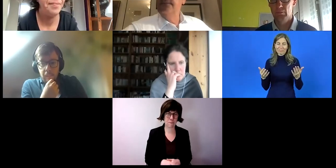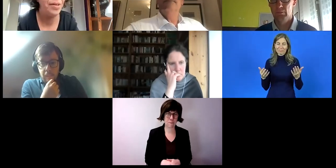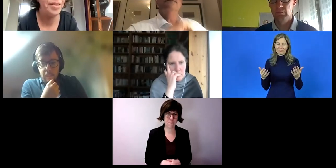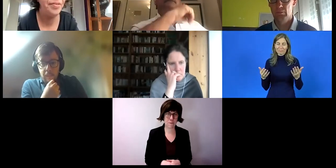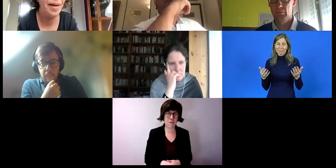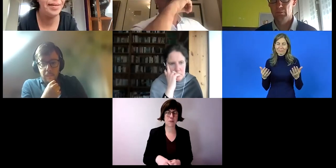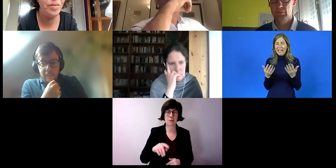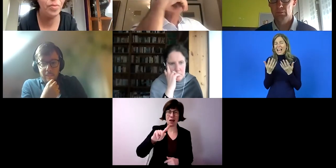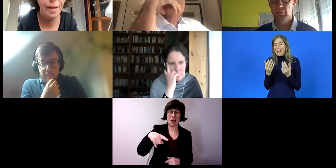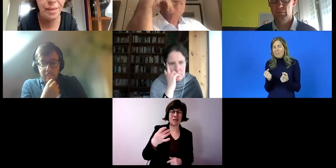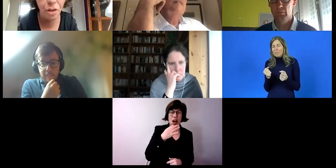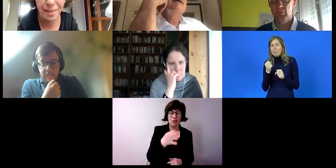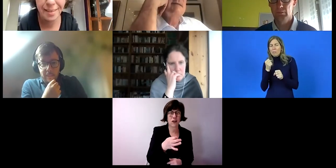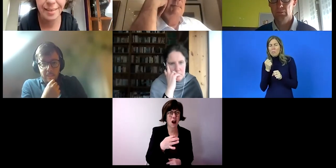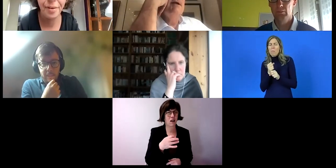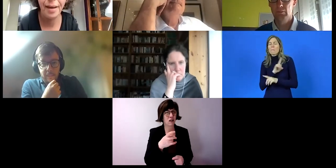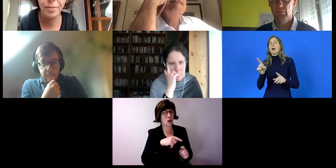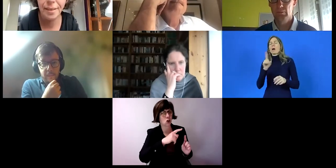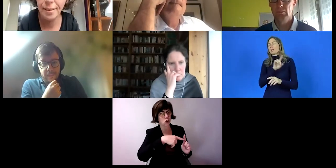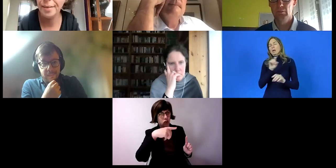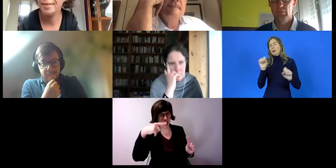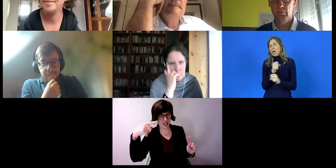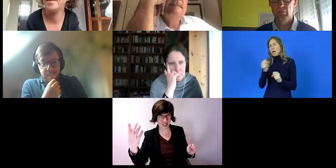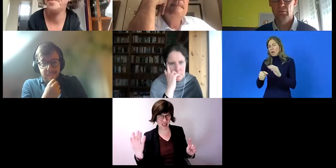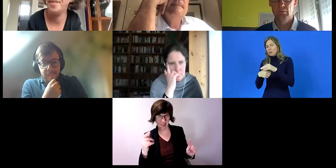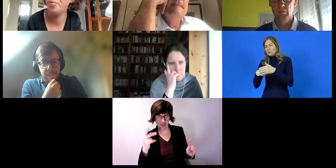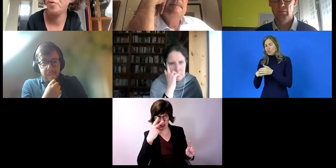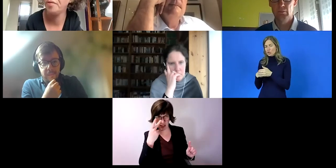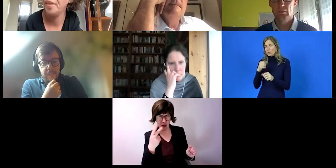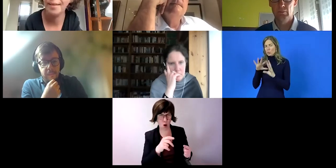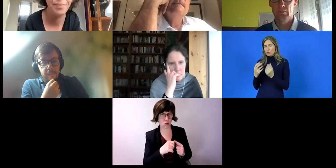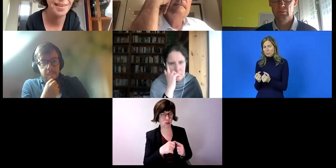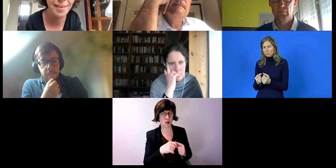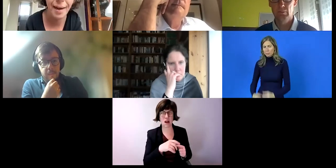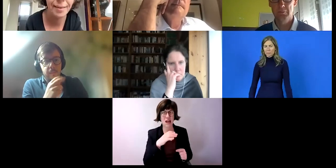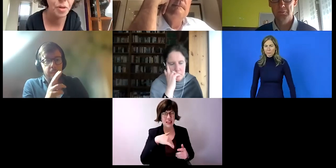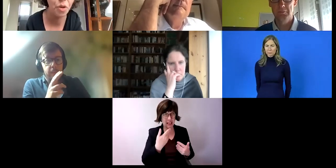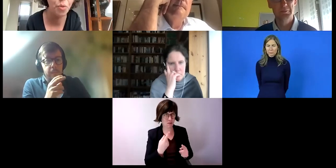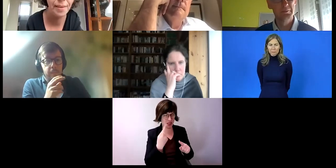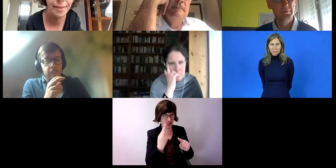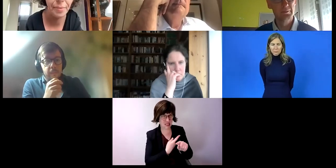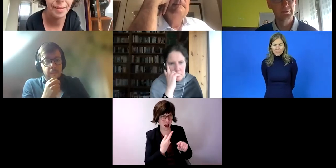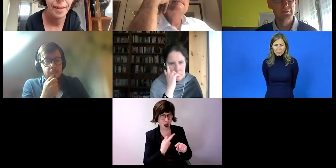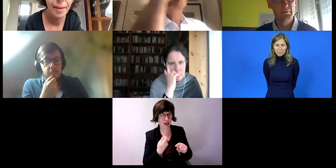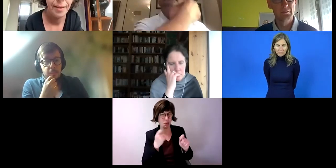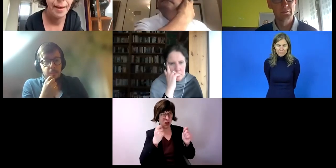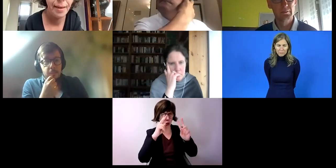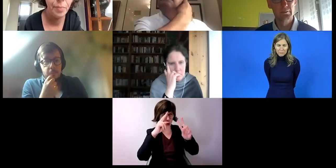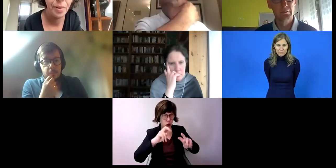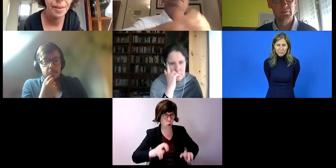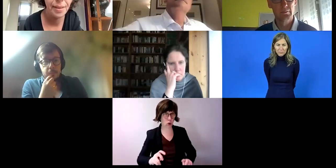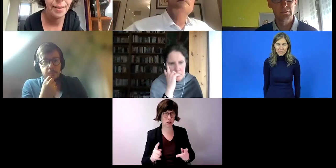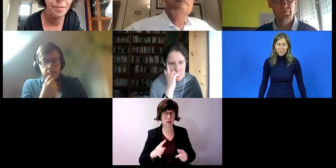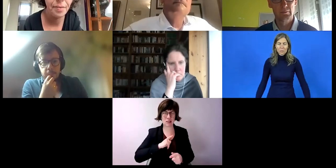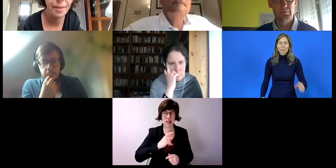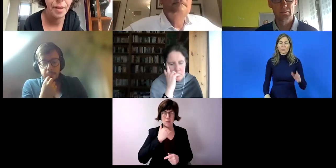Dann war noch die Frage zu, also diese Statistik, also der Punkt mit, gibt es Zahlen, gibt es Studien? Das habe ich ja in